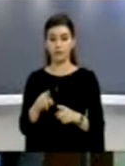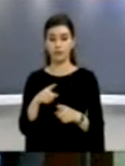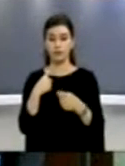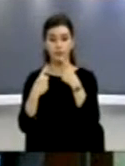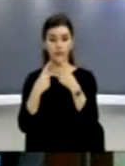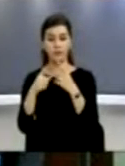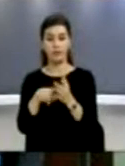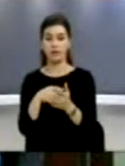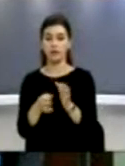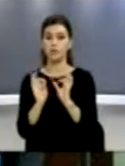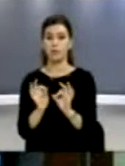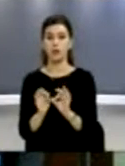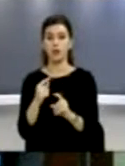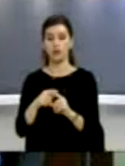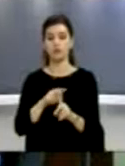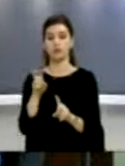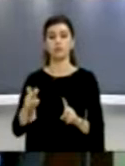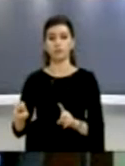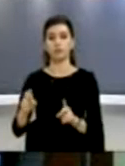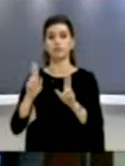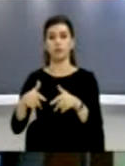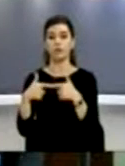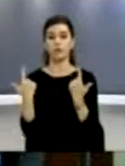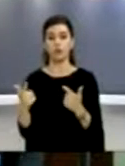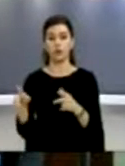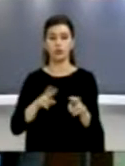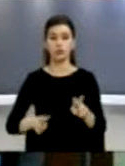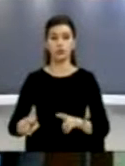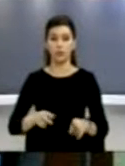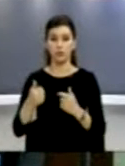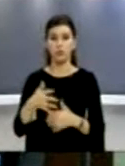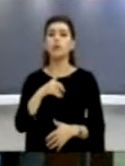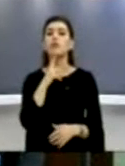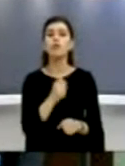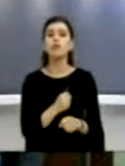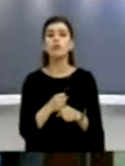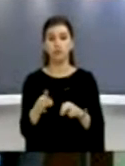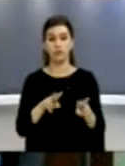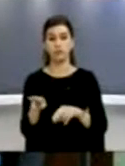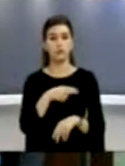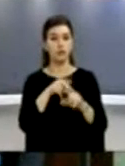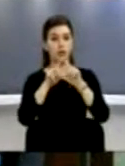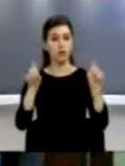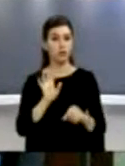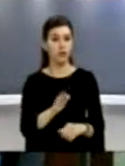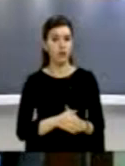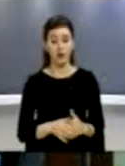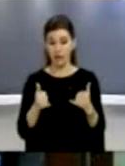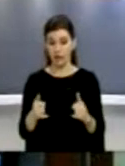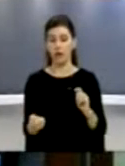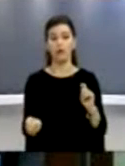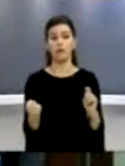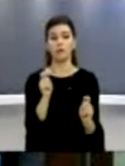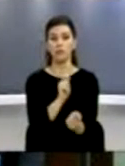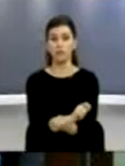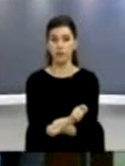dhe më pas të embrojnë si gjyçtar. Gjitë këtë procedur pra e realizon Institutit Gjyçori Kosovës. Tani me ndryshimet e propozuara,